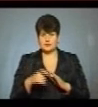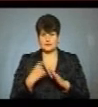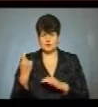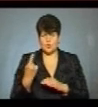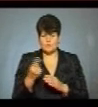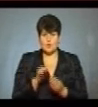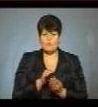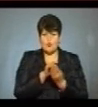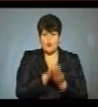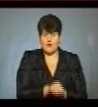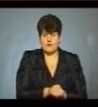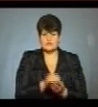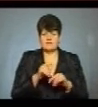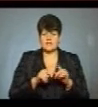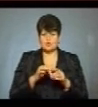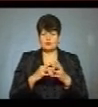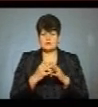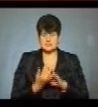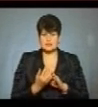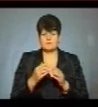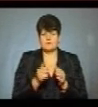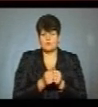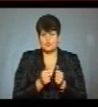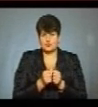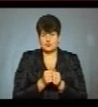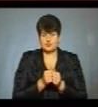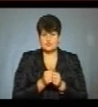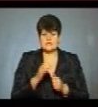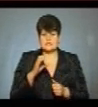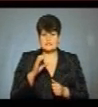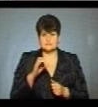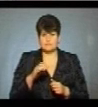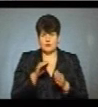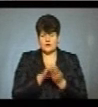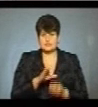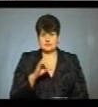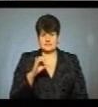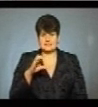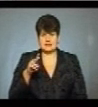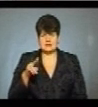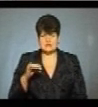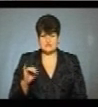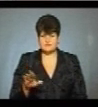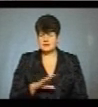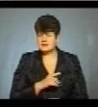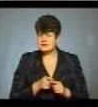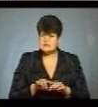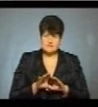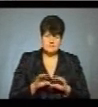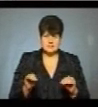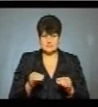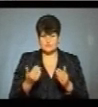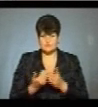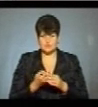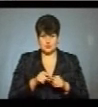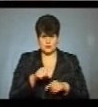Похований на цвинтарі в рідному селі поруч з могилою січових стрільців. Це все інформація на цю